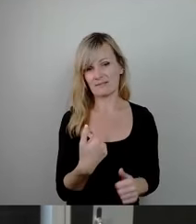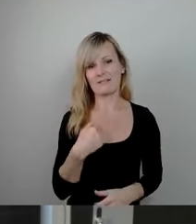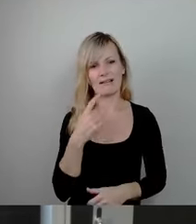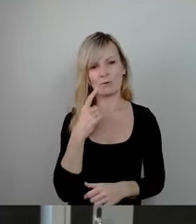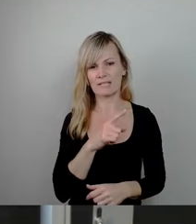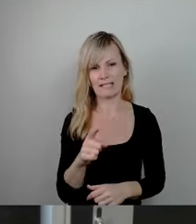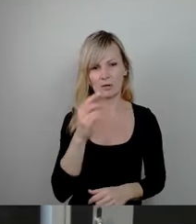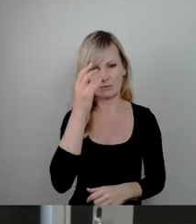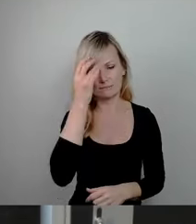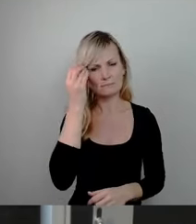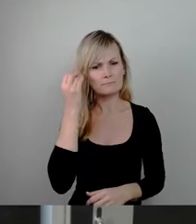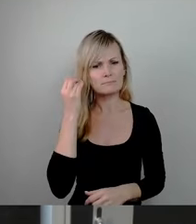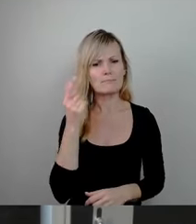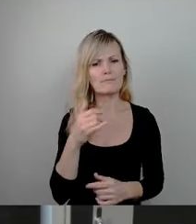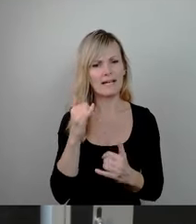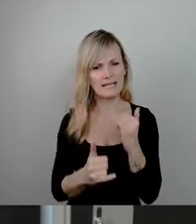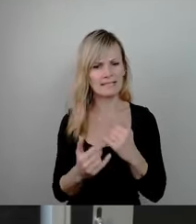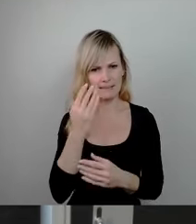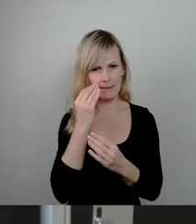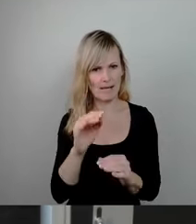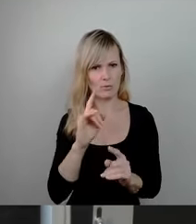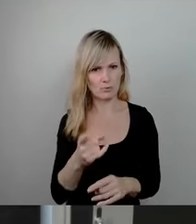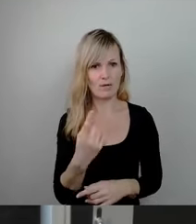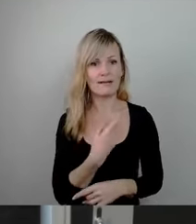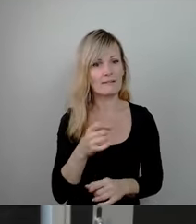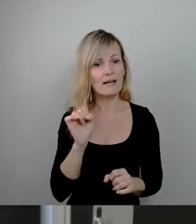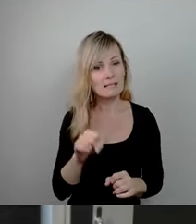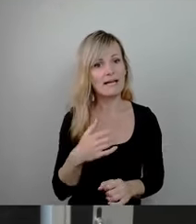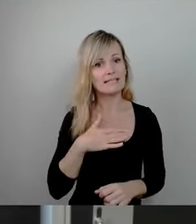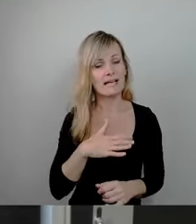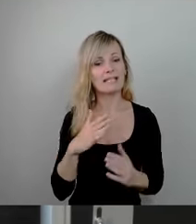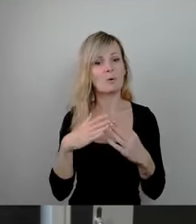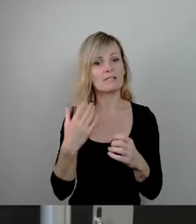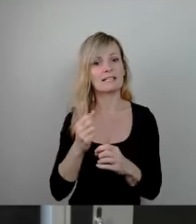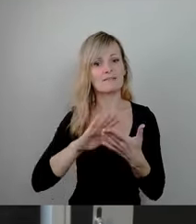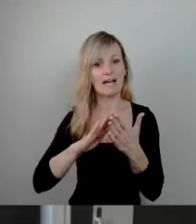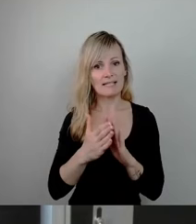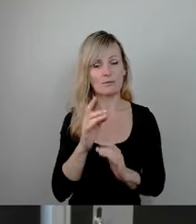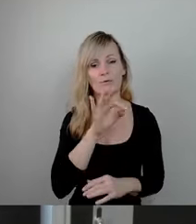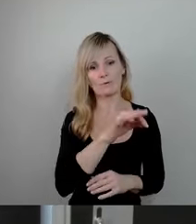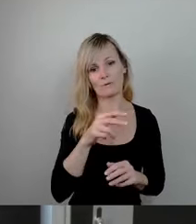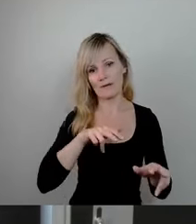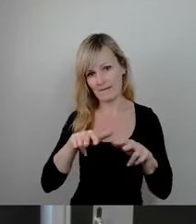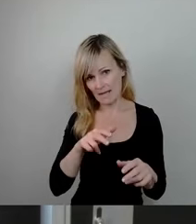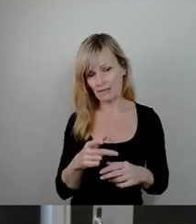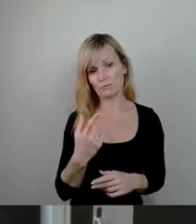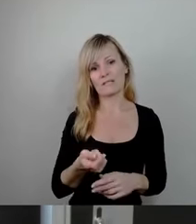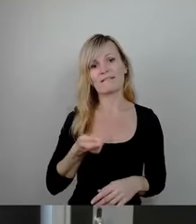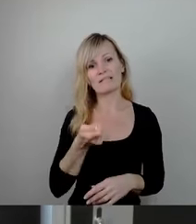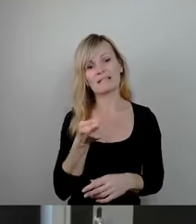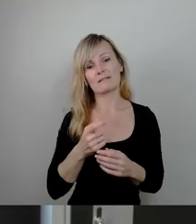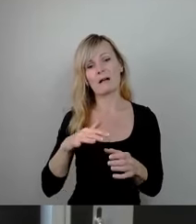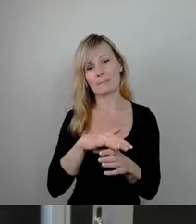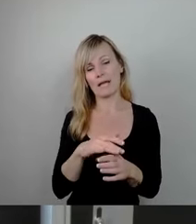gerne noch eine letzte Bemerkung loswerden. Wir können ja gerne in Haushaltsverhandlungen auch der Verwaltung, insbesondere im investiven Bereich, immer wieder